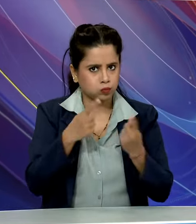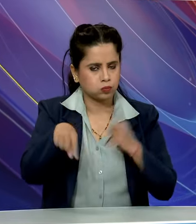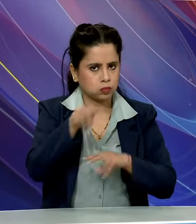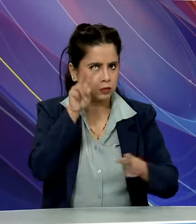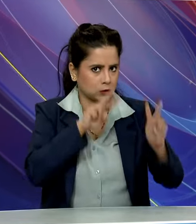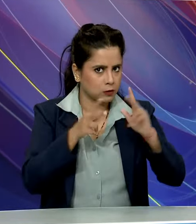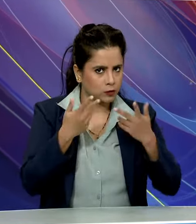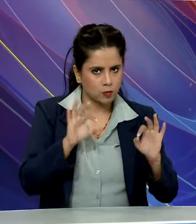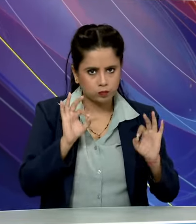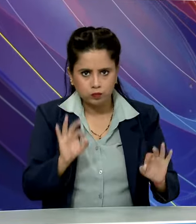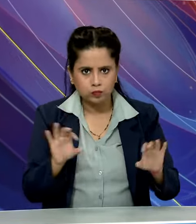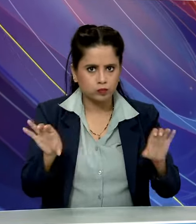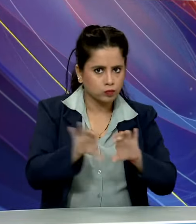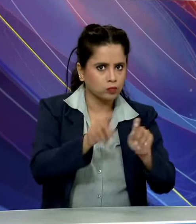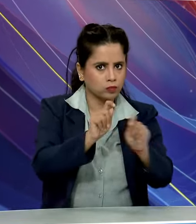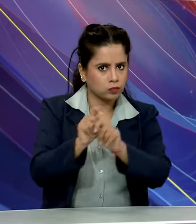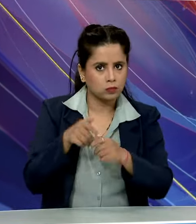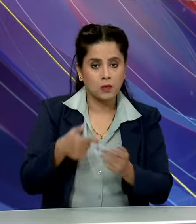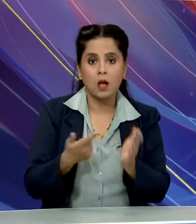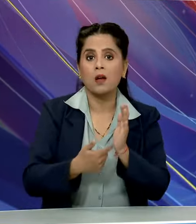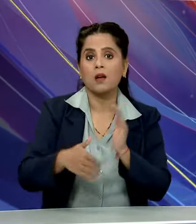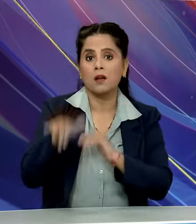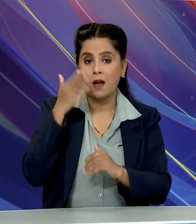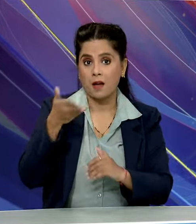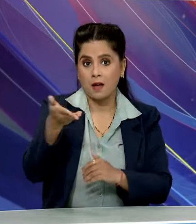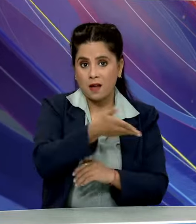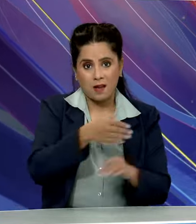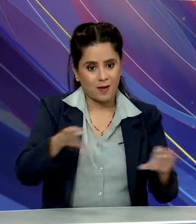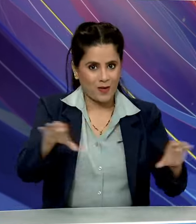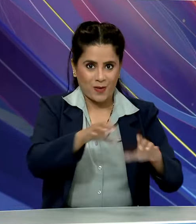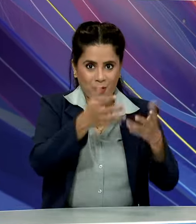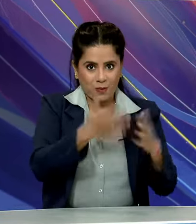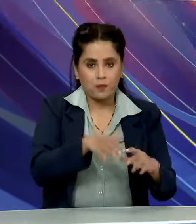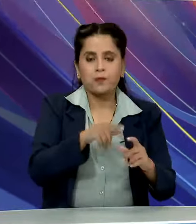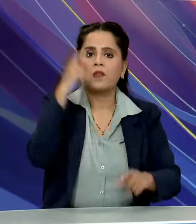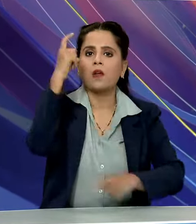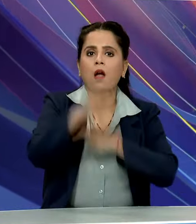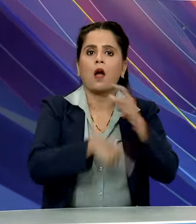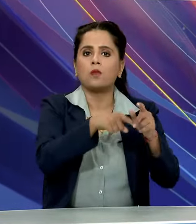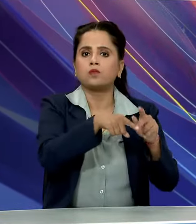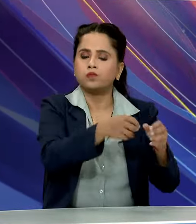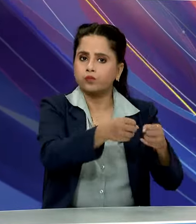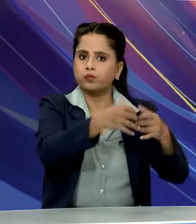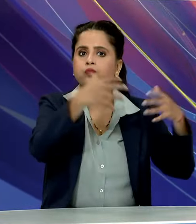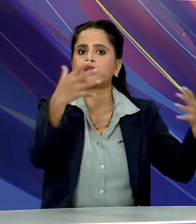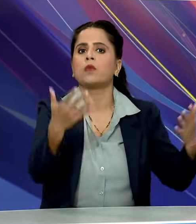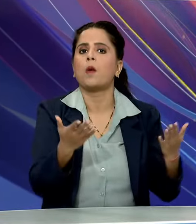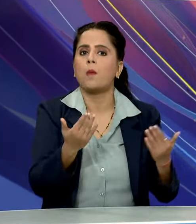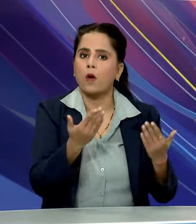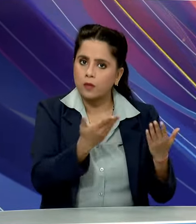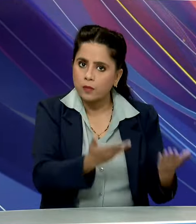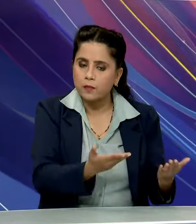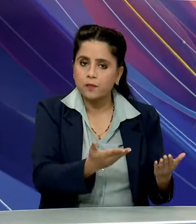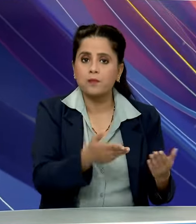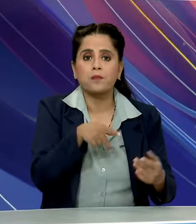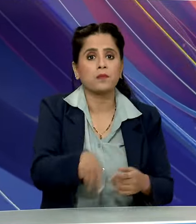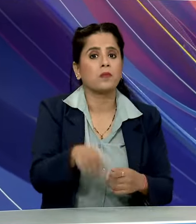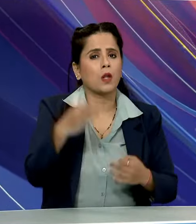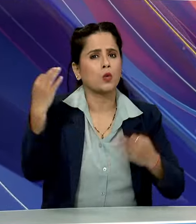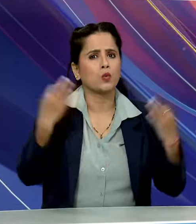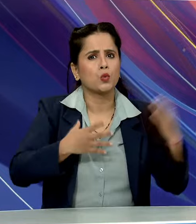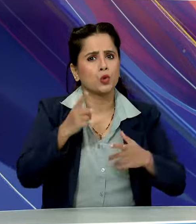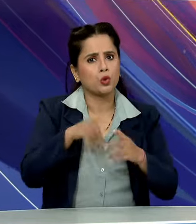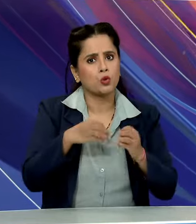इससे राजस्तान में इंडस्त्री का विस्तार होगा हजारों नए